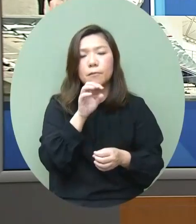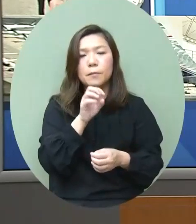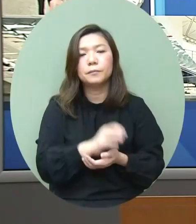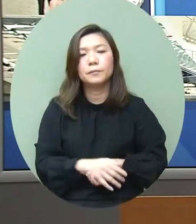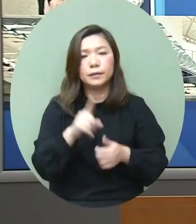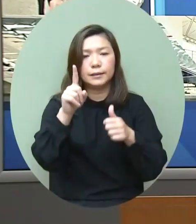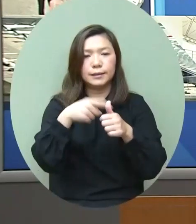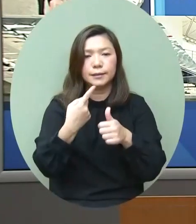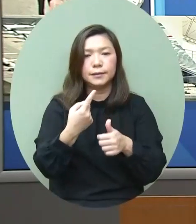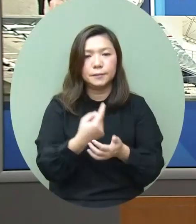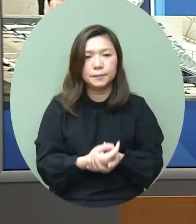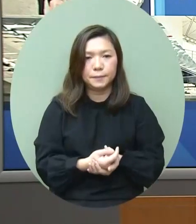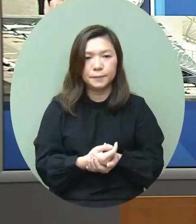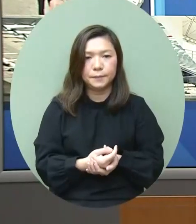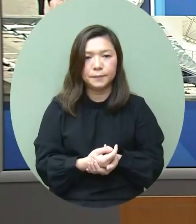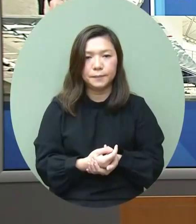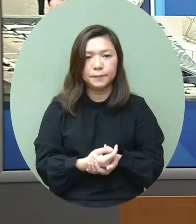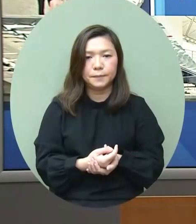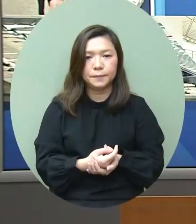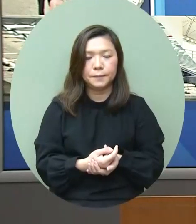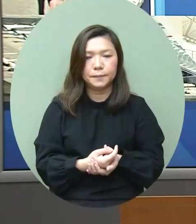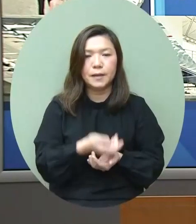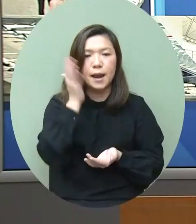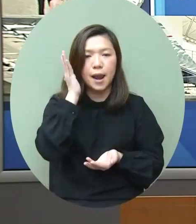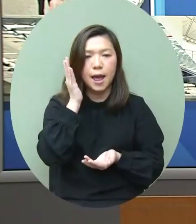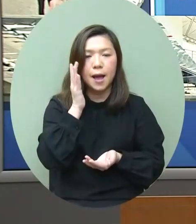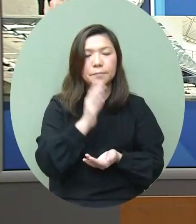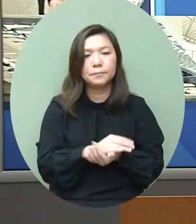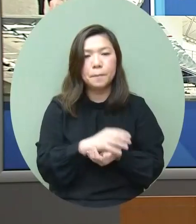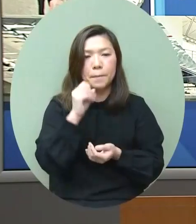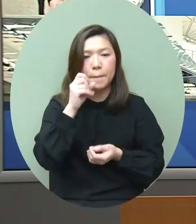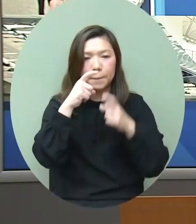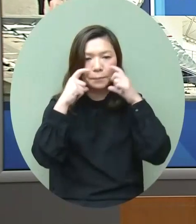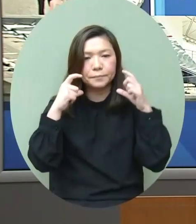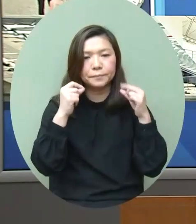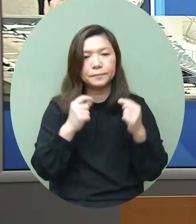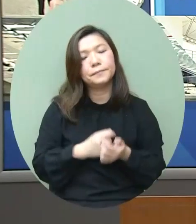首先是我右邊後排前色衫最邊的位男記者戴白色口罩一位